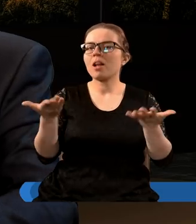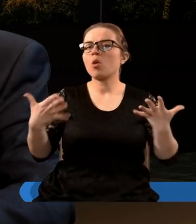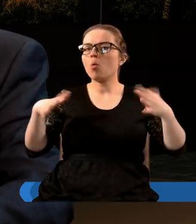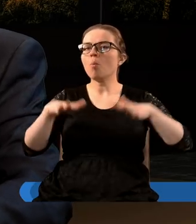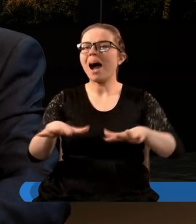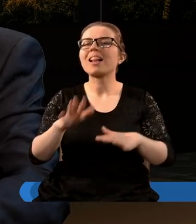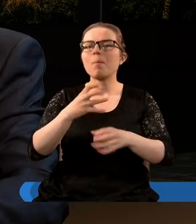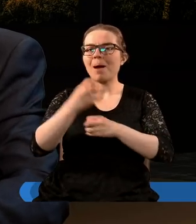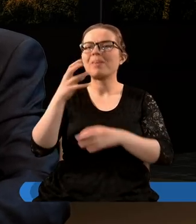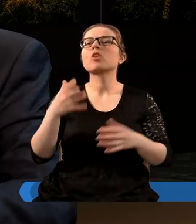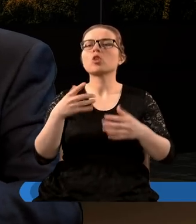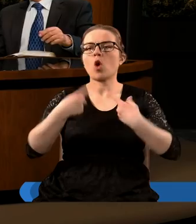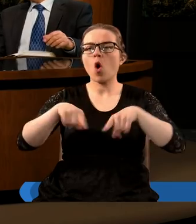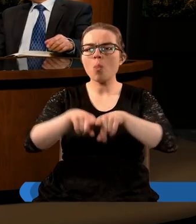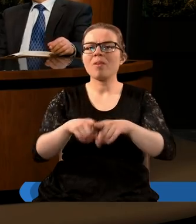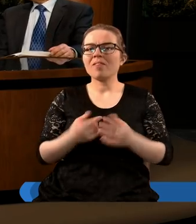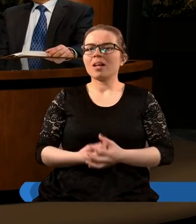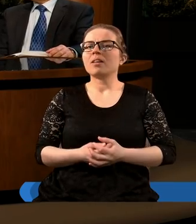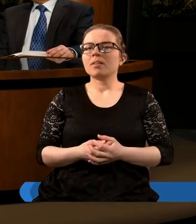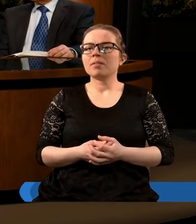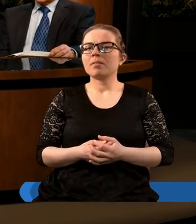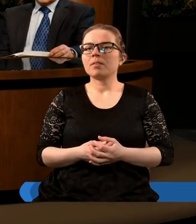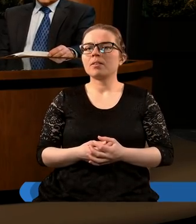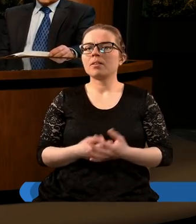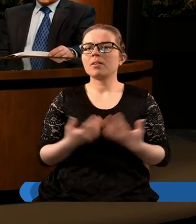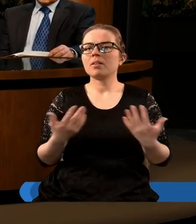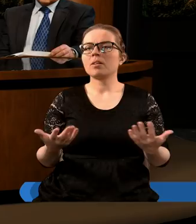upadek Babilonu się dokonywał. Mogę uzupełnić?